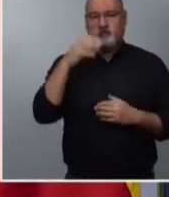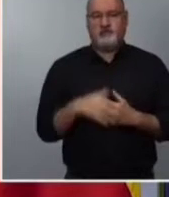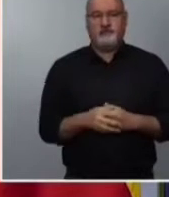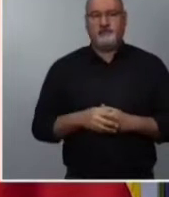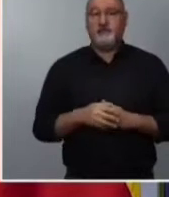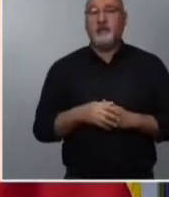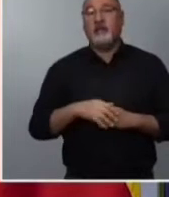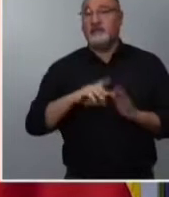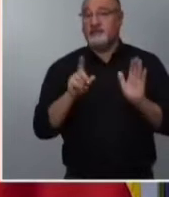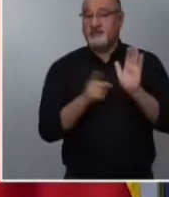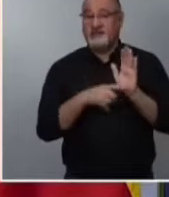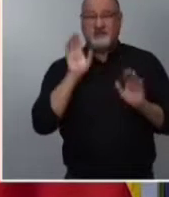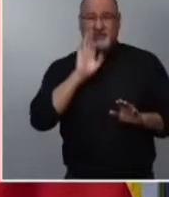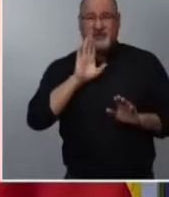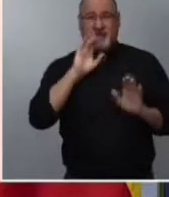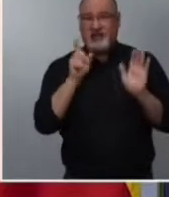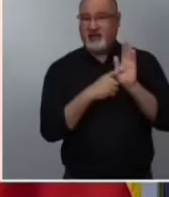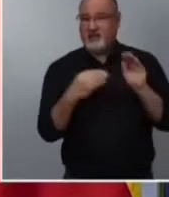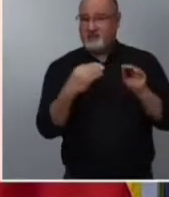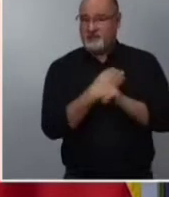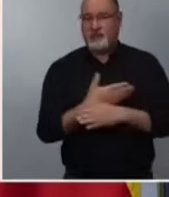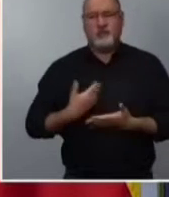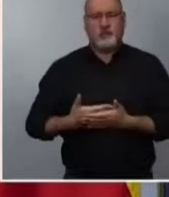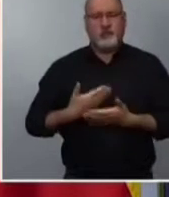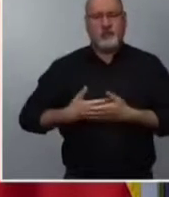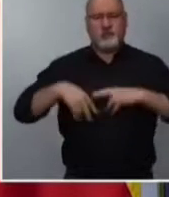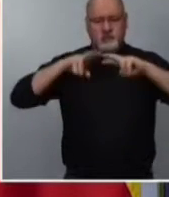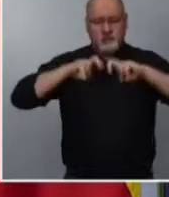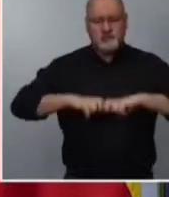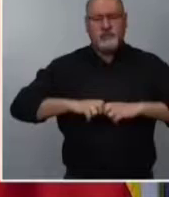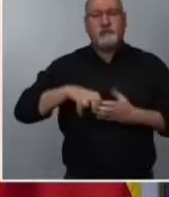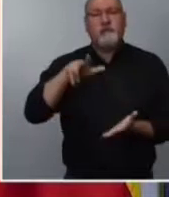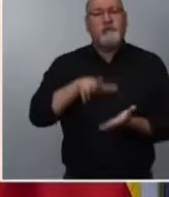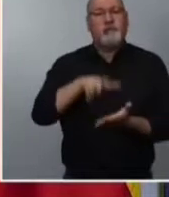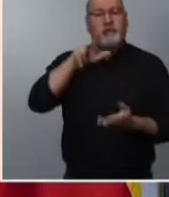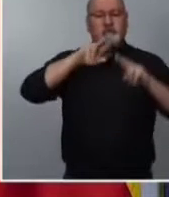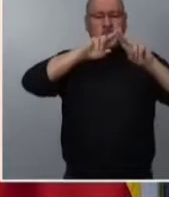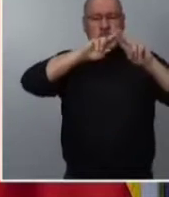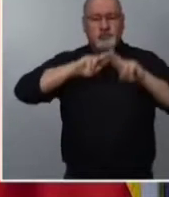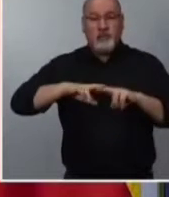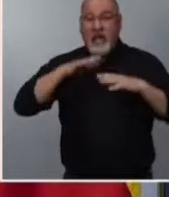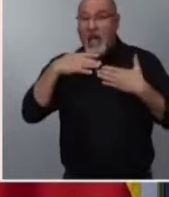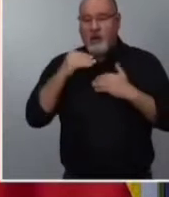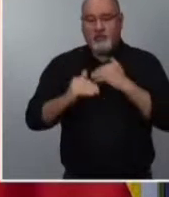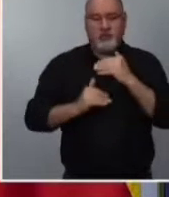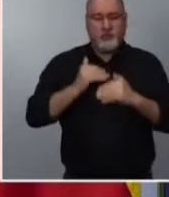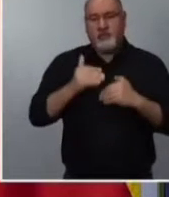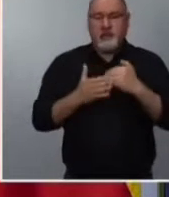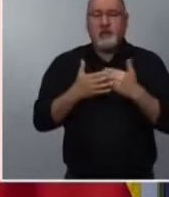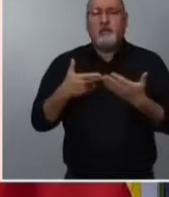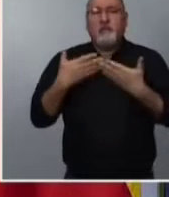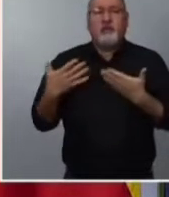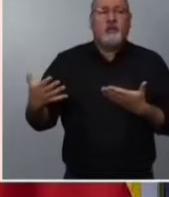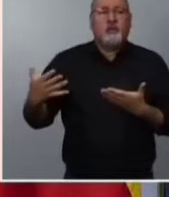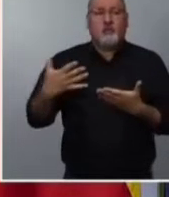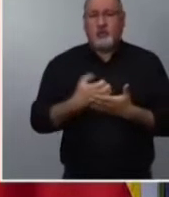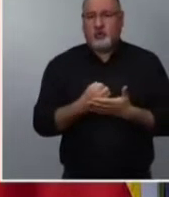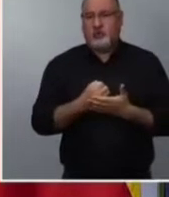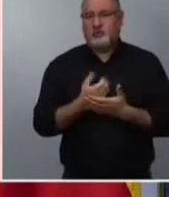L'écoute illégale de ces téléphones a été vérifiée dans le cadre d'un processus qui est toujours en cours et qui concernera tous les membres du gouvernement.